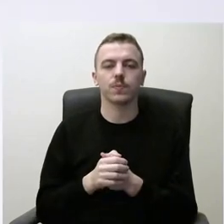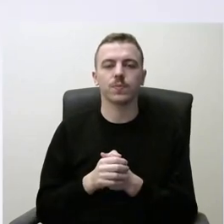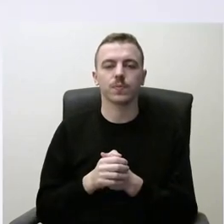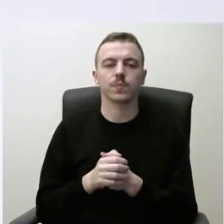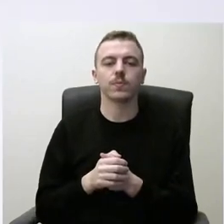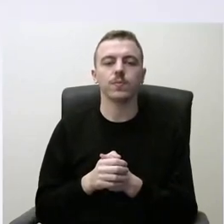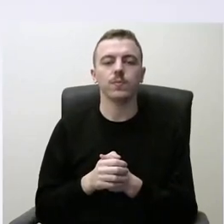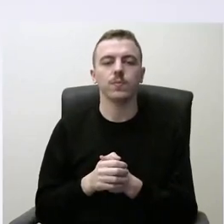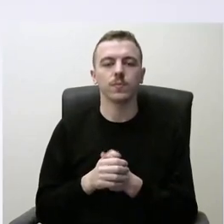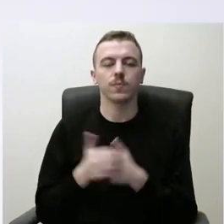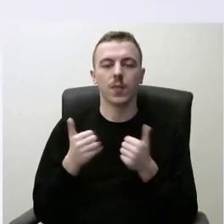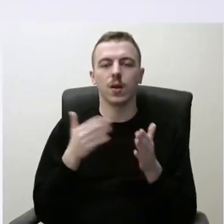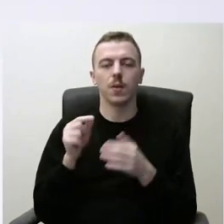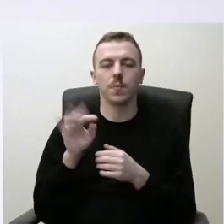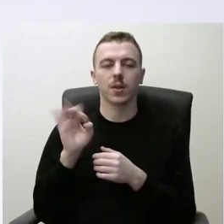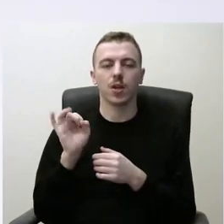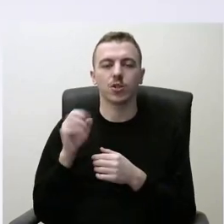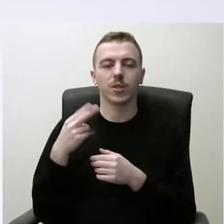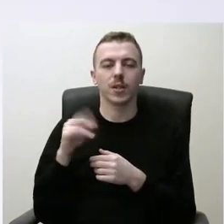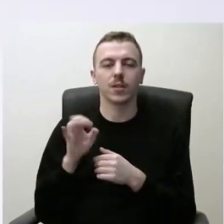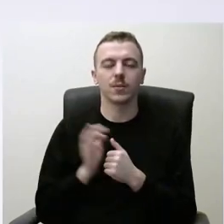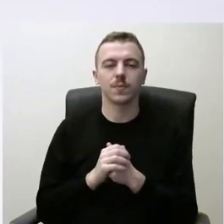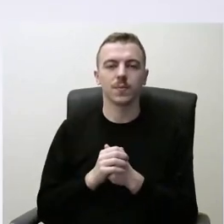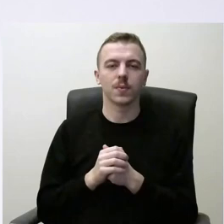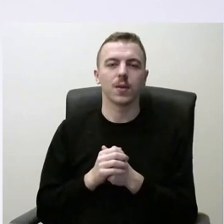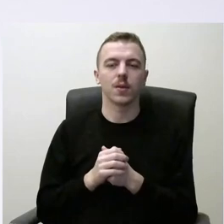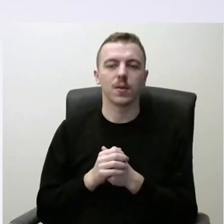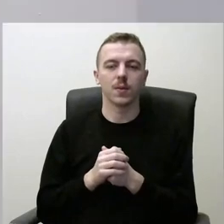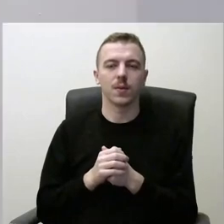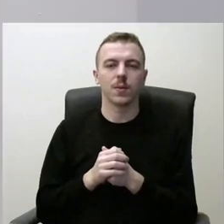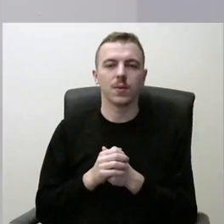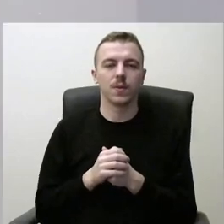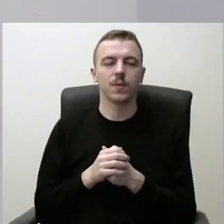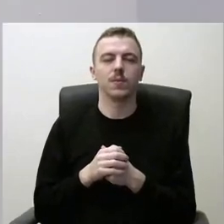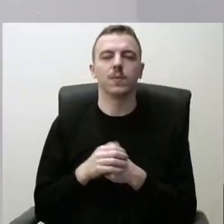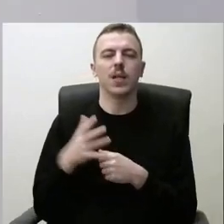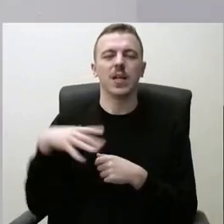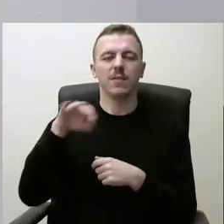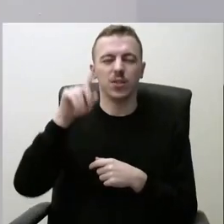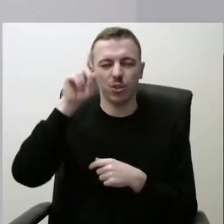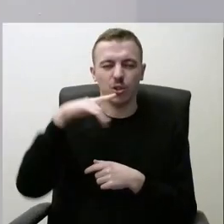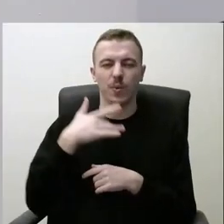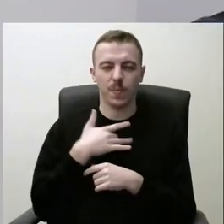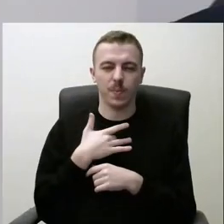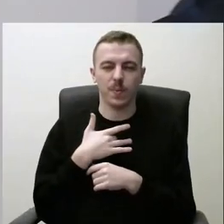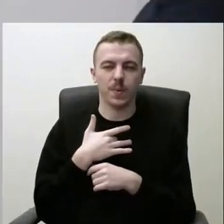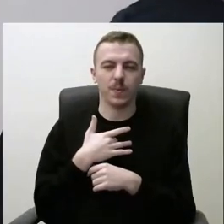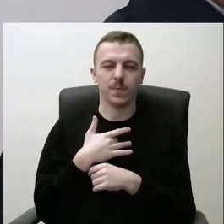Prašau, poni aptašnikai. Taip, tai turbūt mes visi žinome, kad